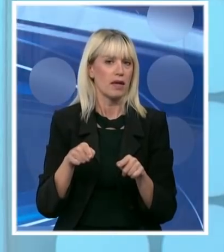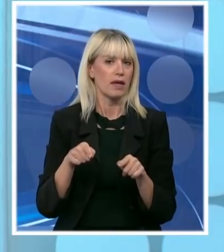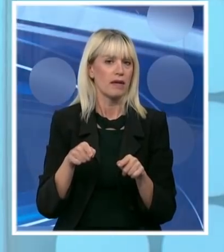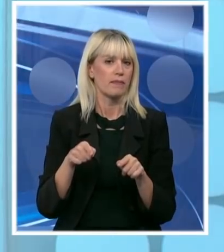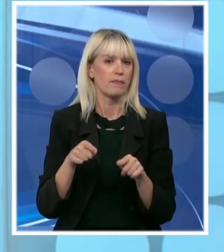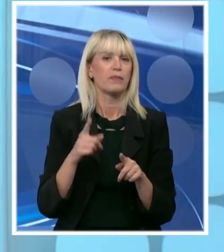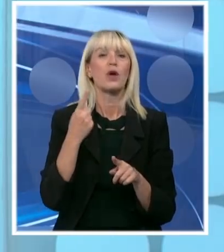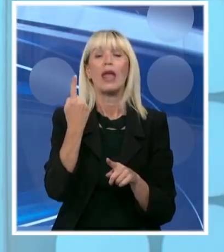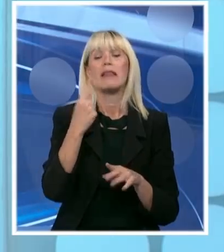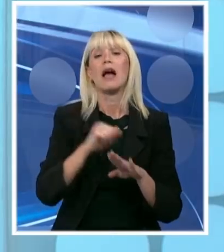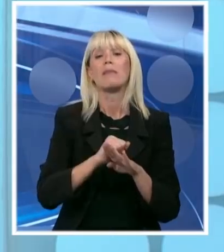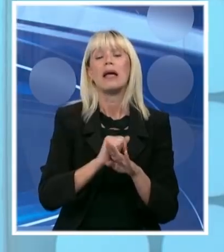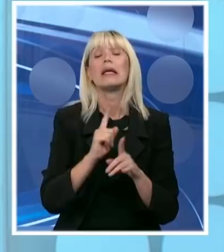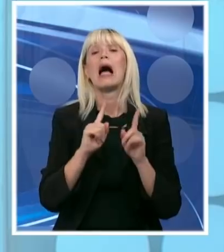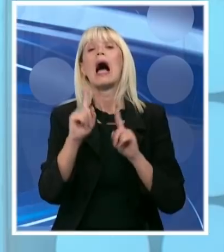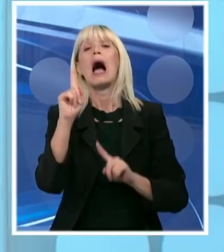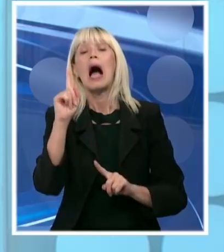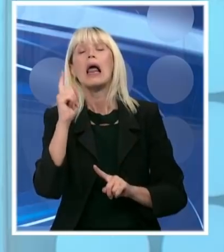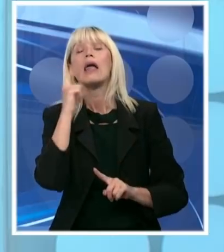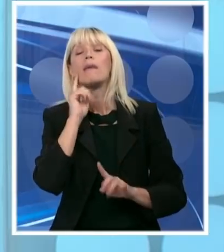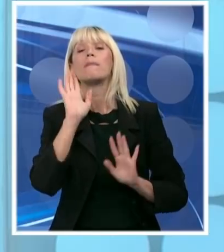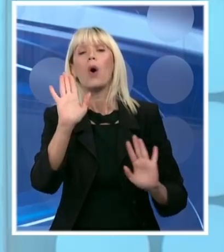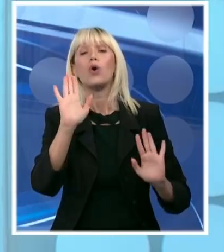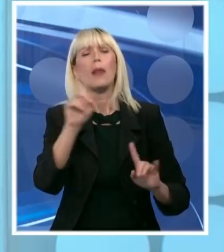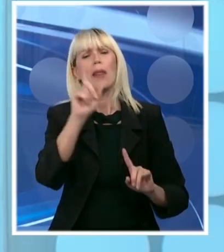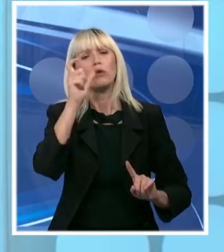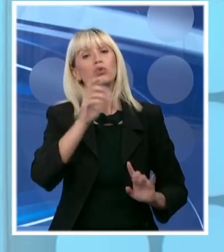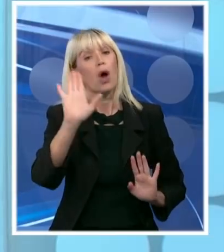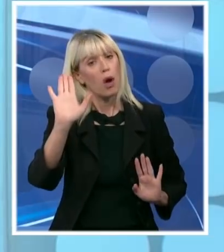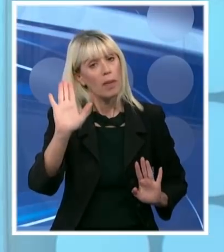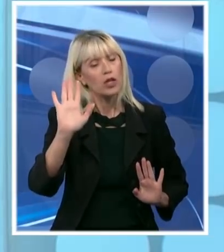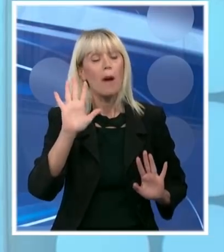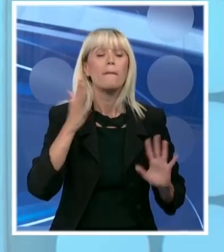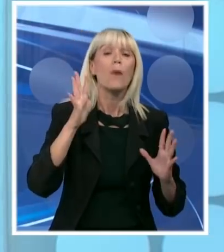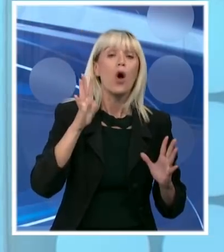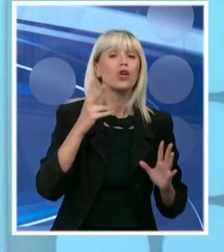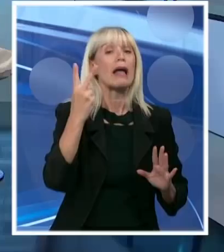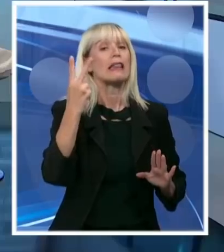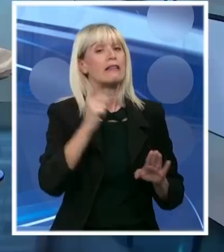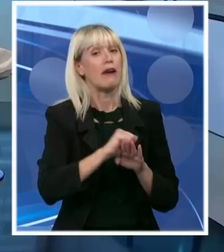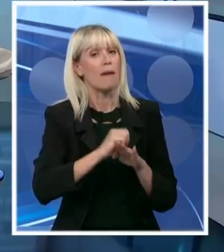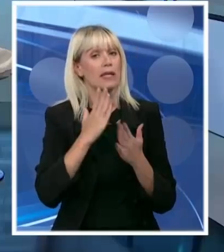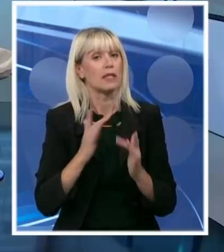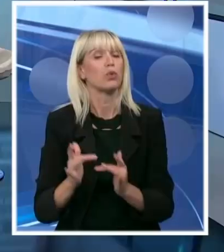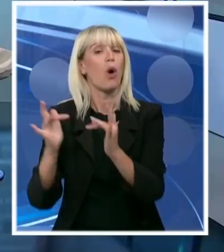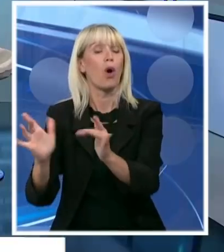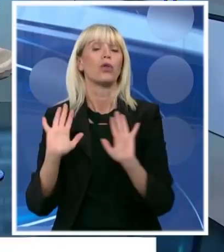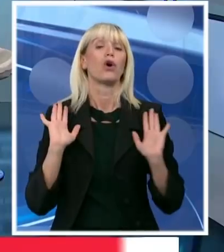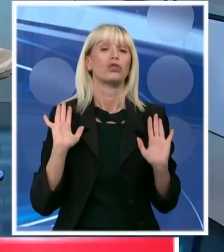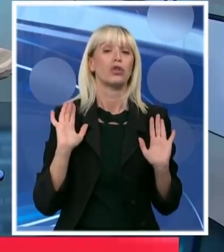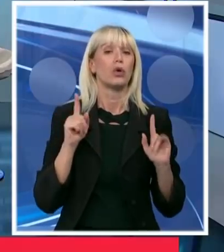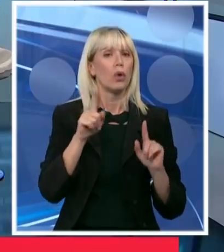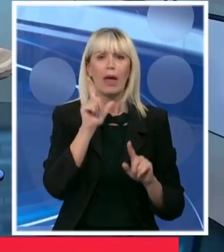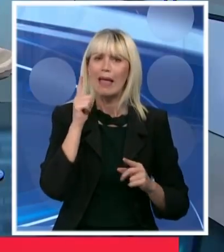Najmanje jedan meseca. Pokušat ćemo, neću da obećam, računamo, možemo ili ne da izdržimo još jedan mesec. To je